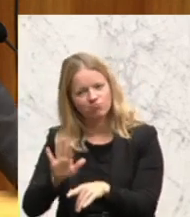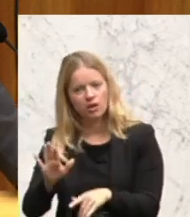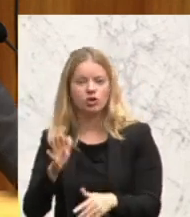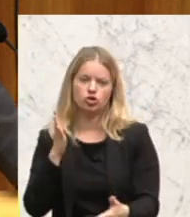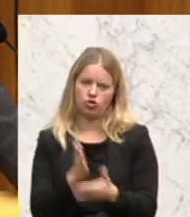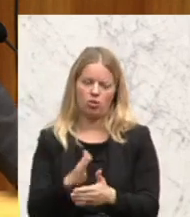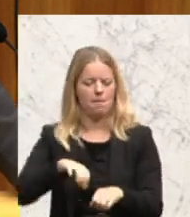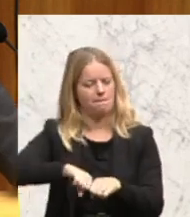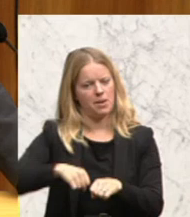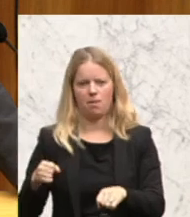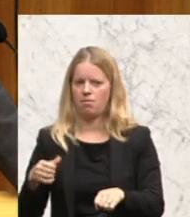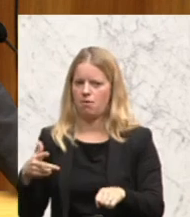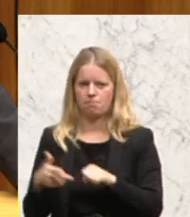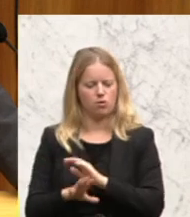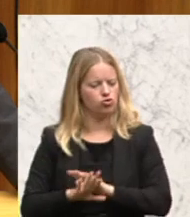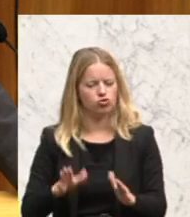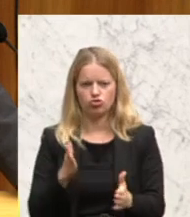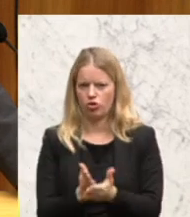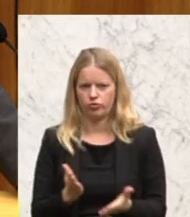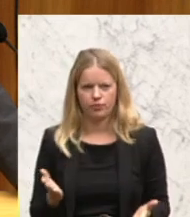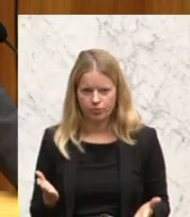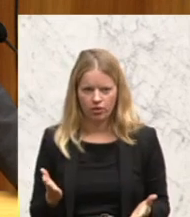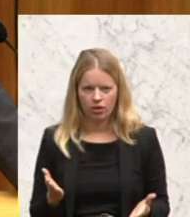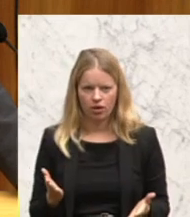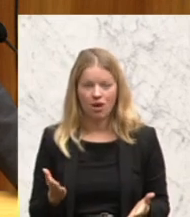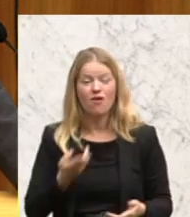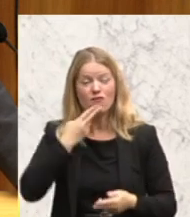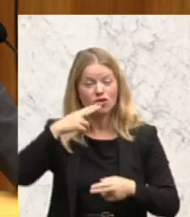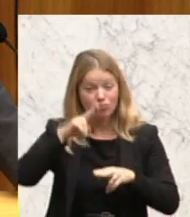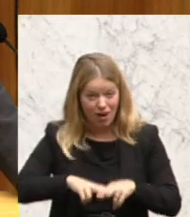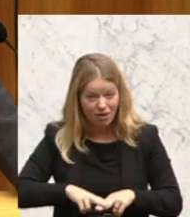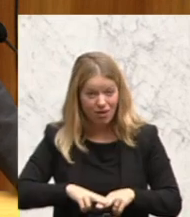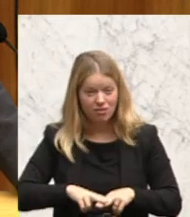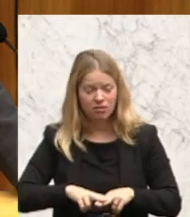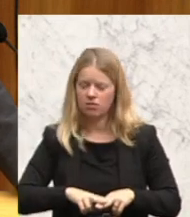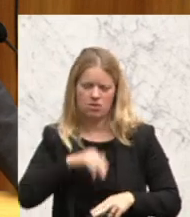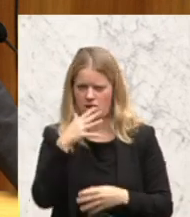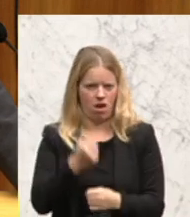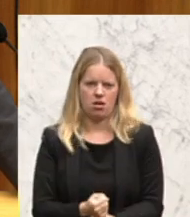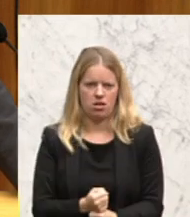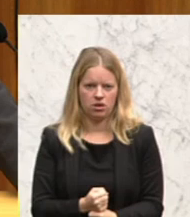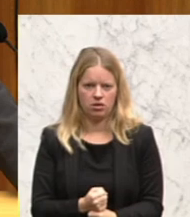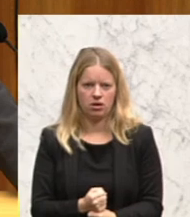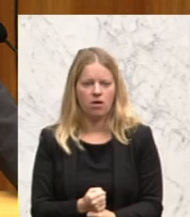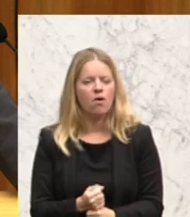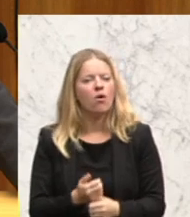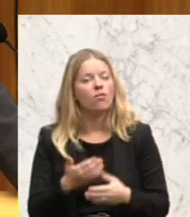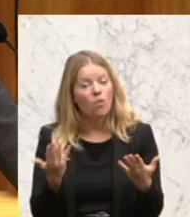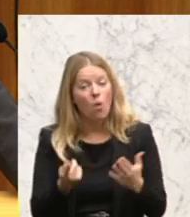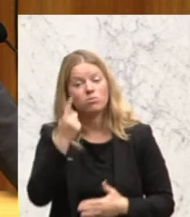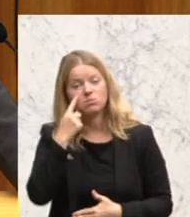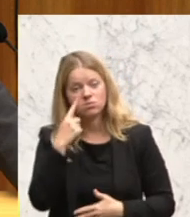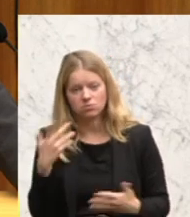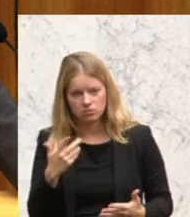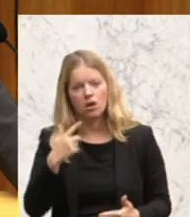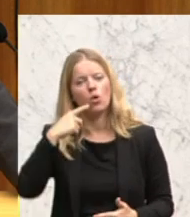gebrochen worden. Und der schwerwiegendste Bruch dieses Versprechens findet seit Längerem in der Ukraine statt.